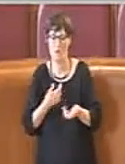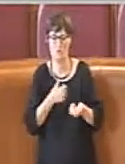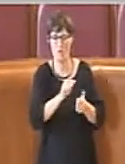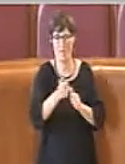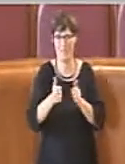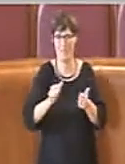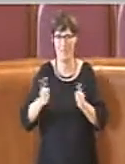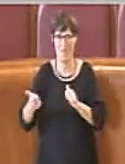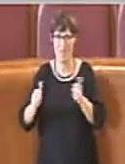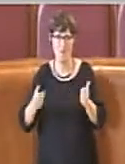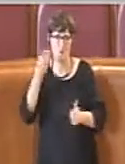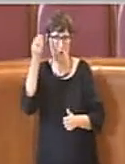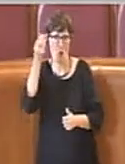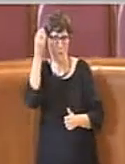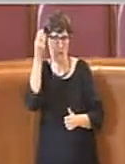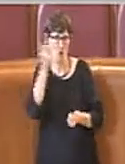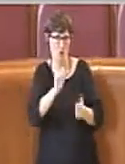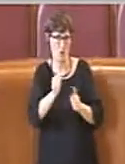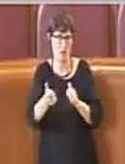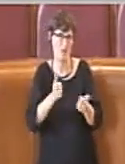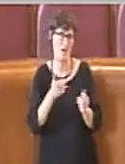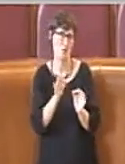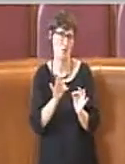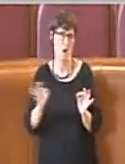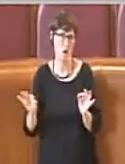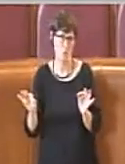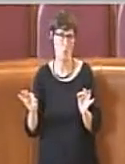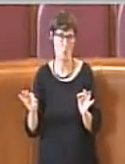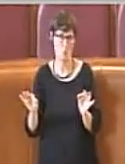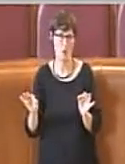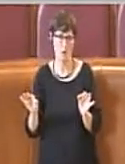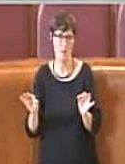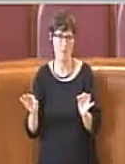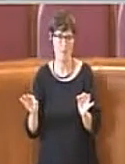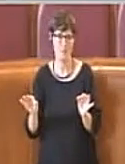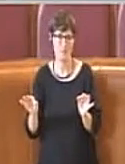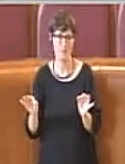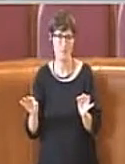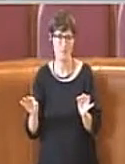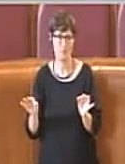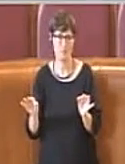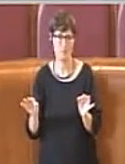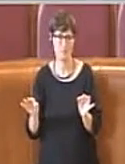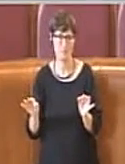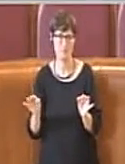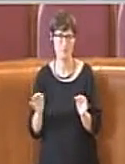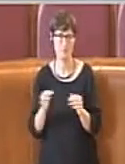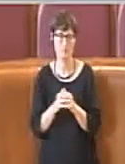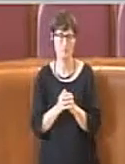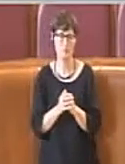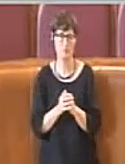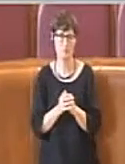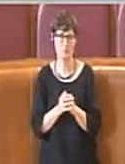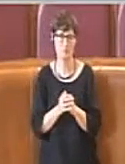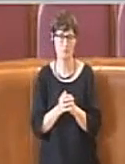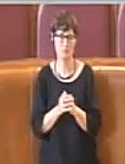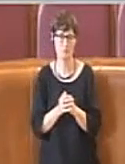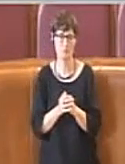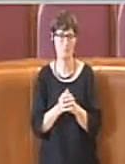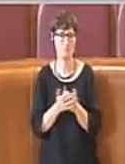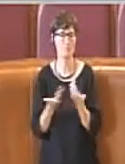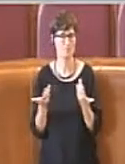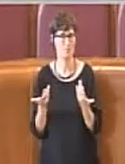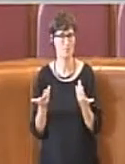opinione su alcune questioni che sono state sollevate dagli stessi promotori in aula. In